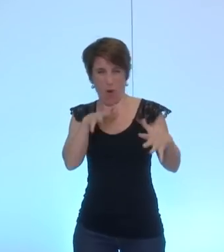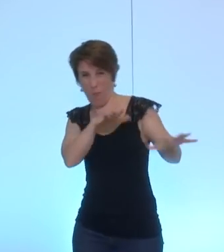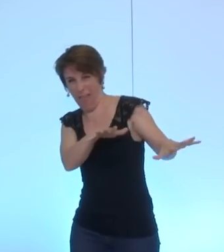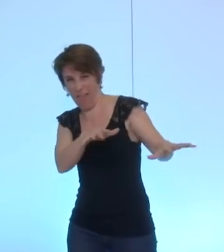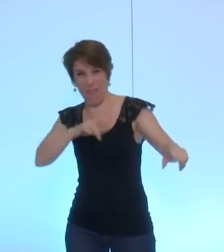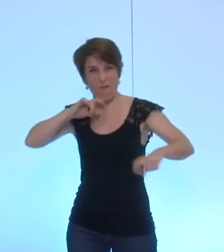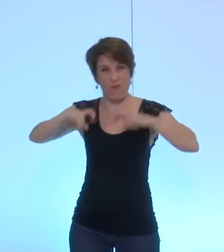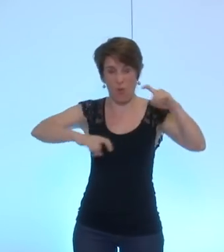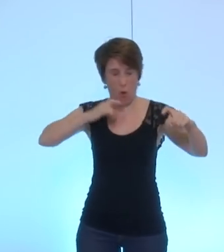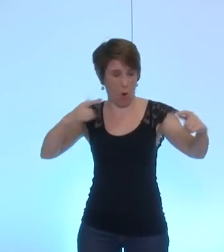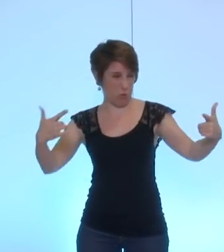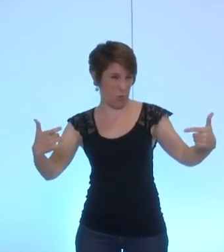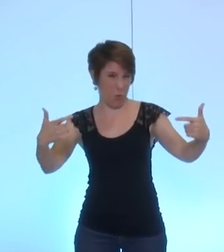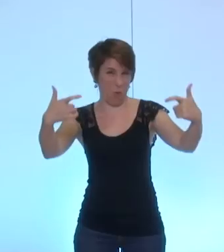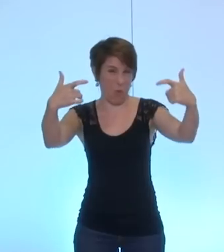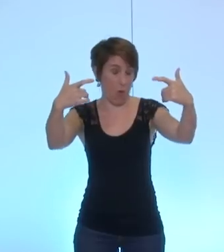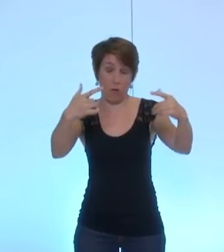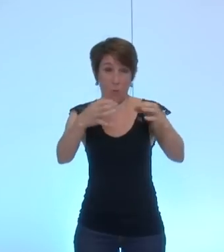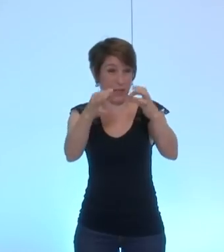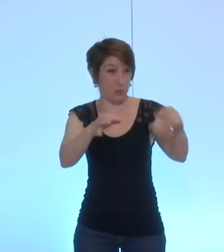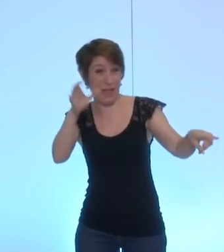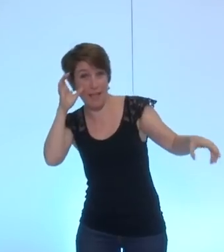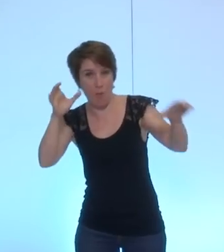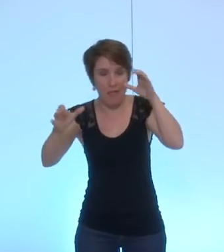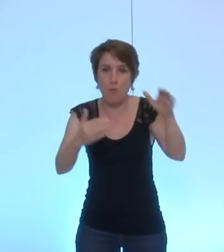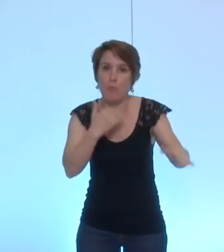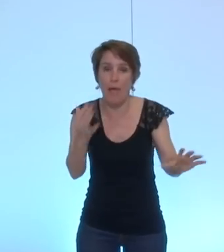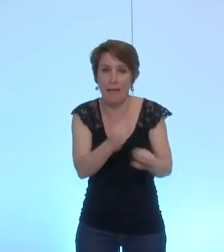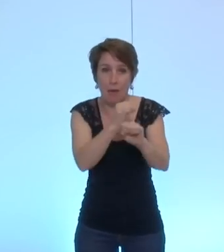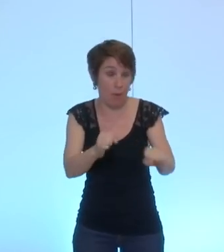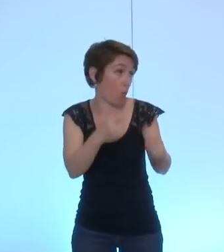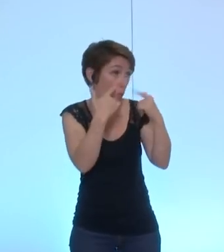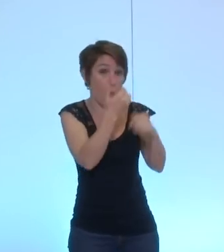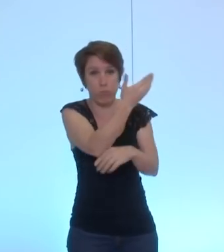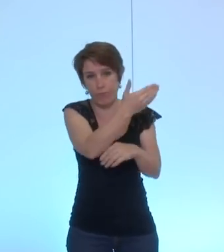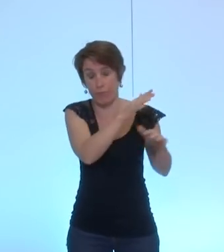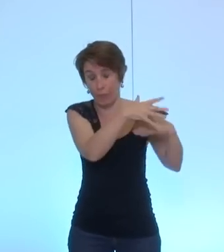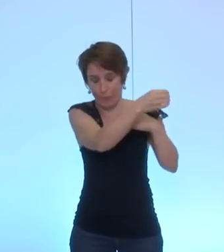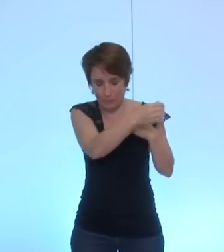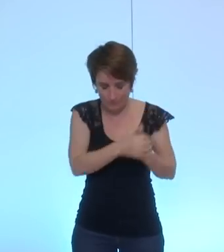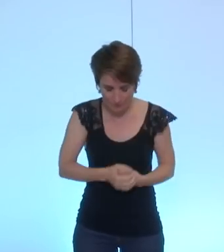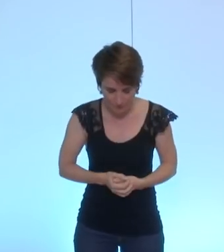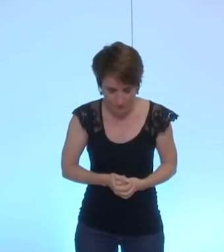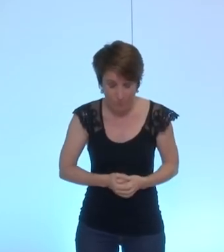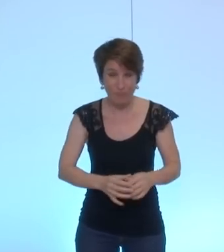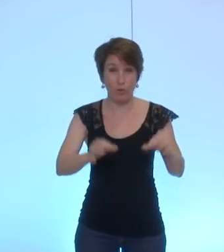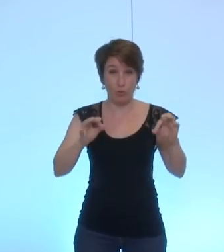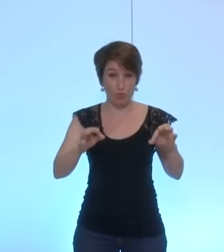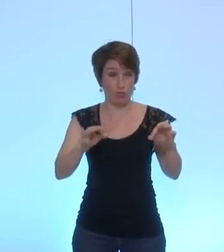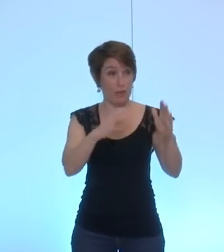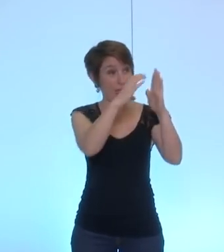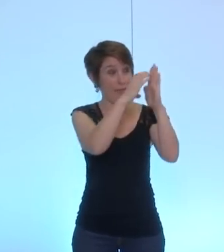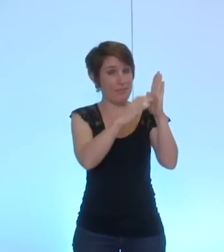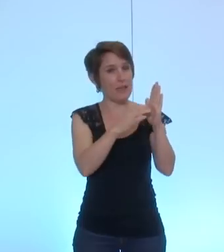et c'est le cas de le dire cette absence d'écoute pour ces raisons ces délibérations sensibles ont toujours fait l'objet